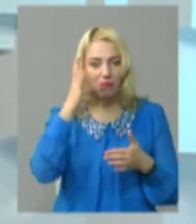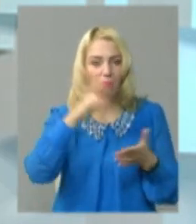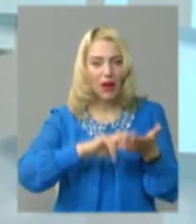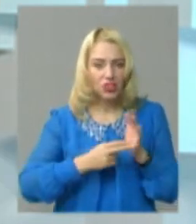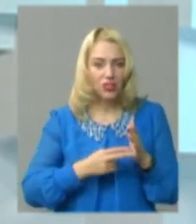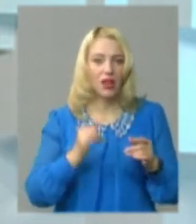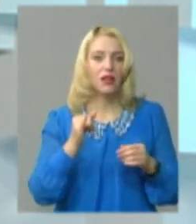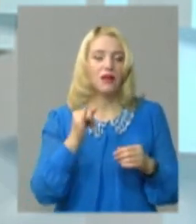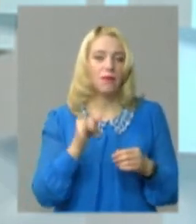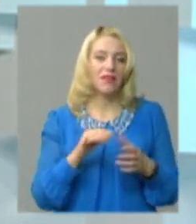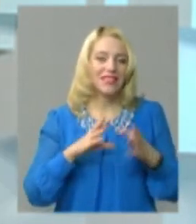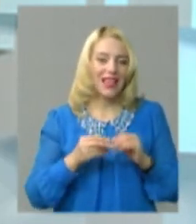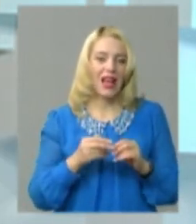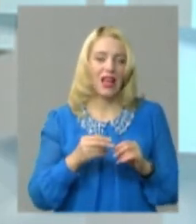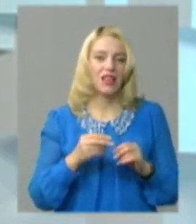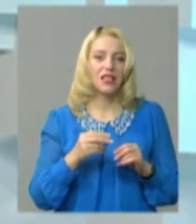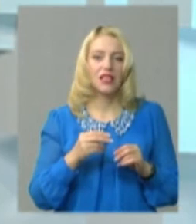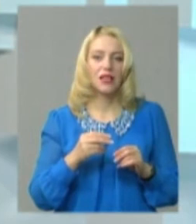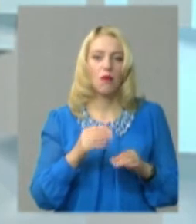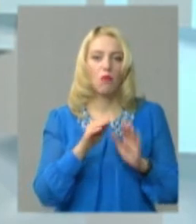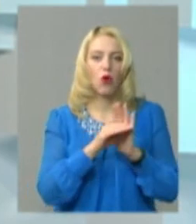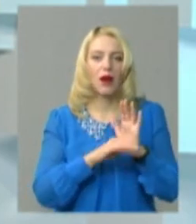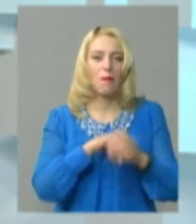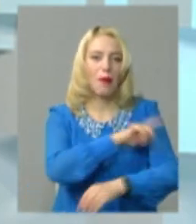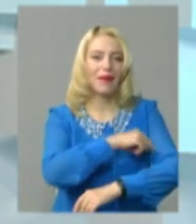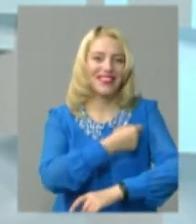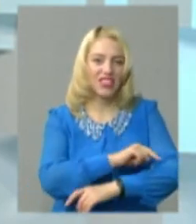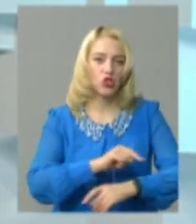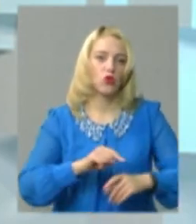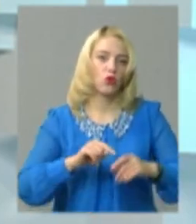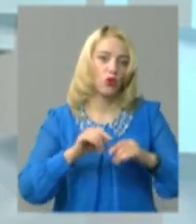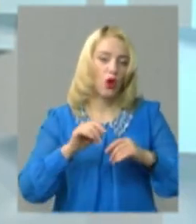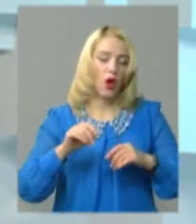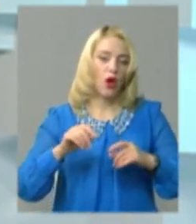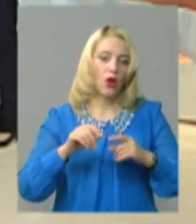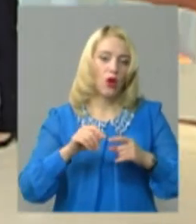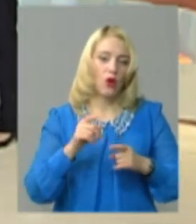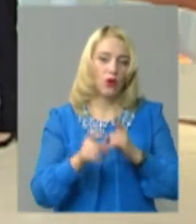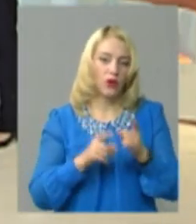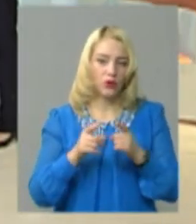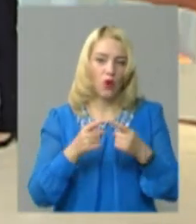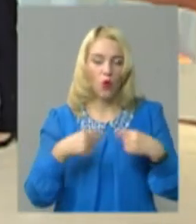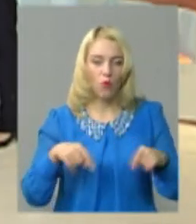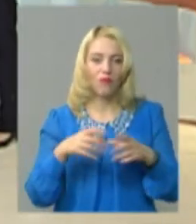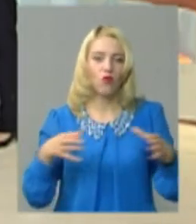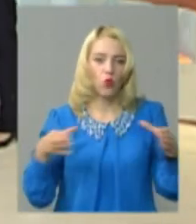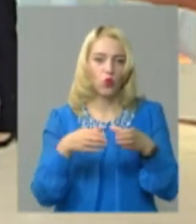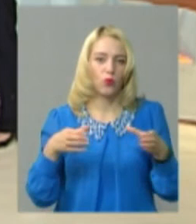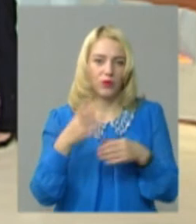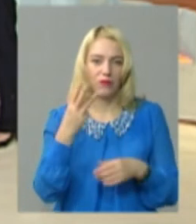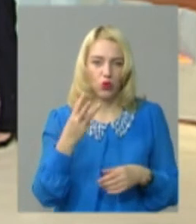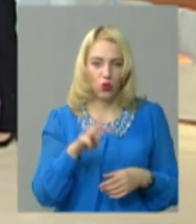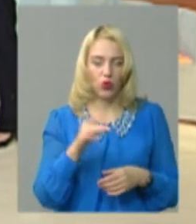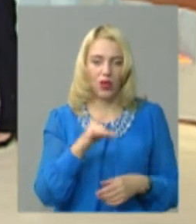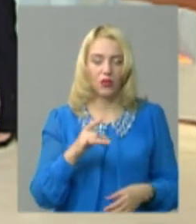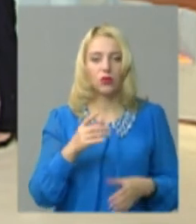взагалі програму медичного розвитку в нашій області в укрупнених трьох районах. Дякую. Зараз на екрані